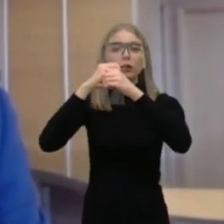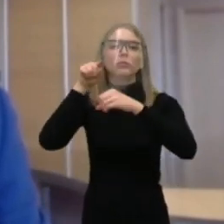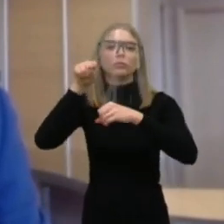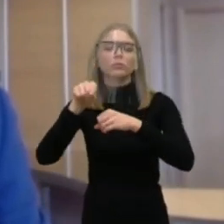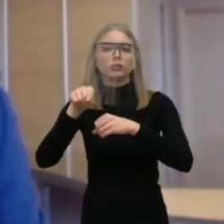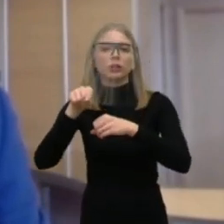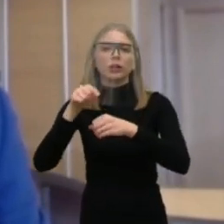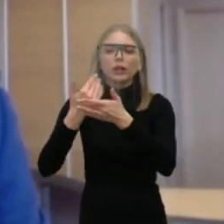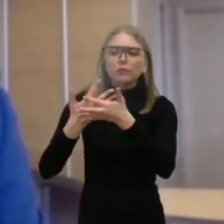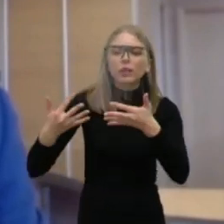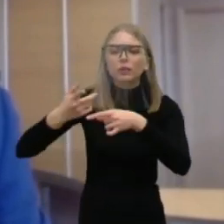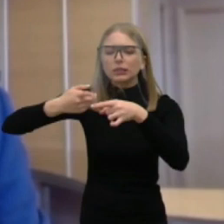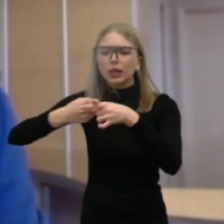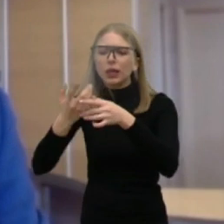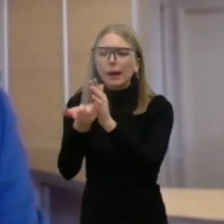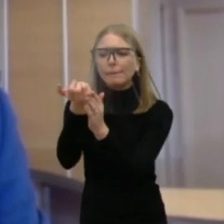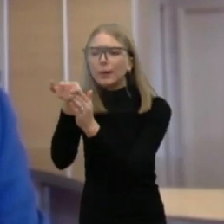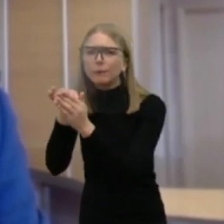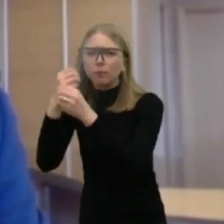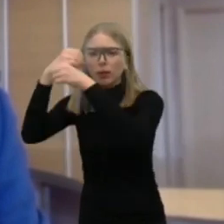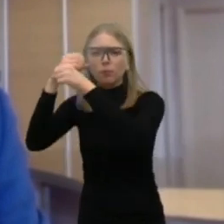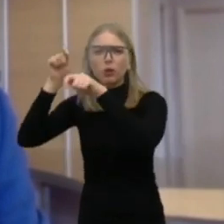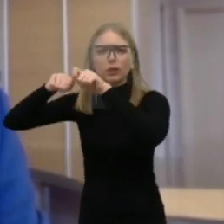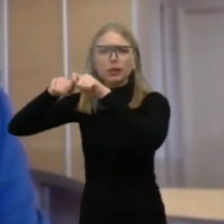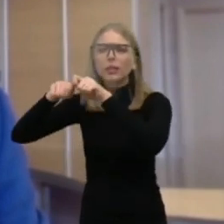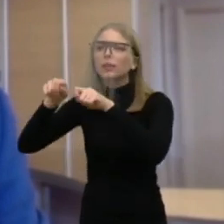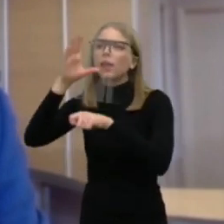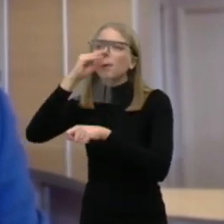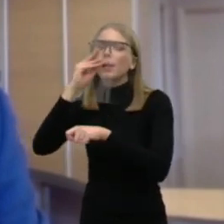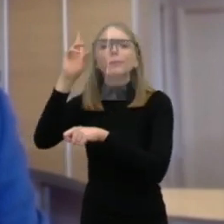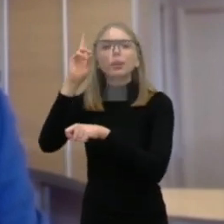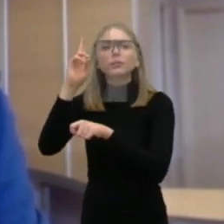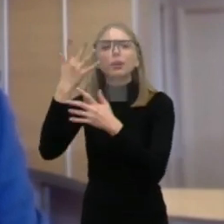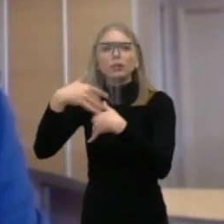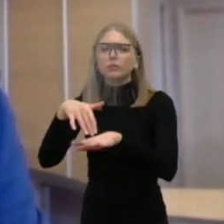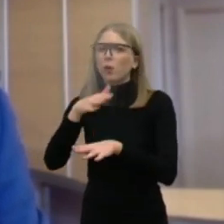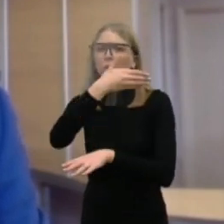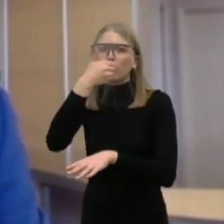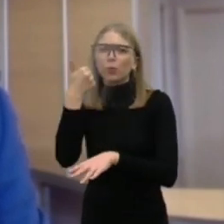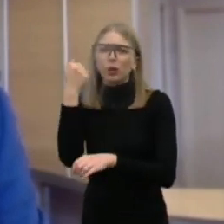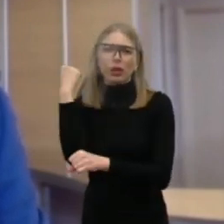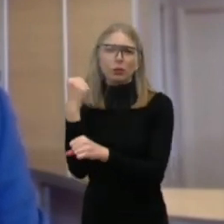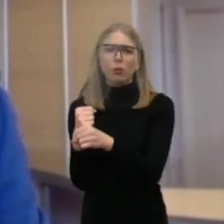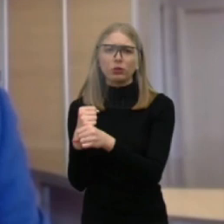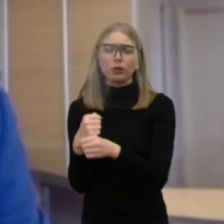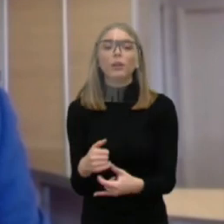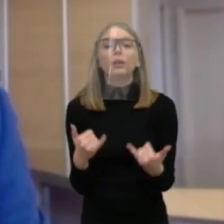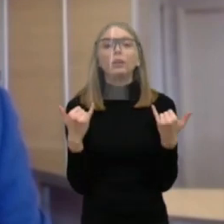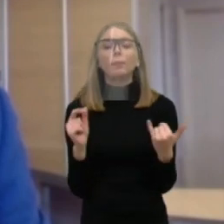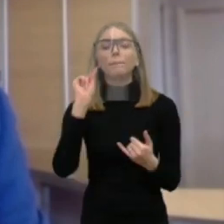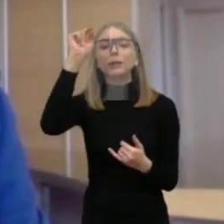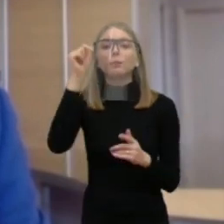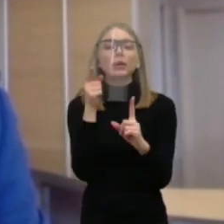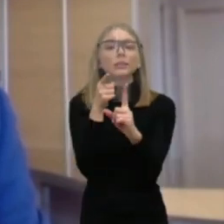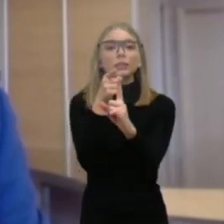pavėlavimas reiškia, kad pats pažeidimas pavėluojamas užfiksuoti. Mano šiandien pirmasis tikslas yra,